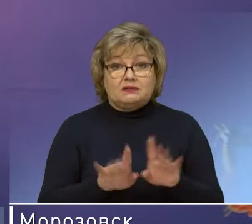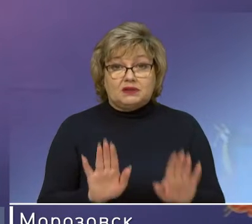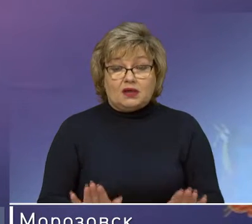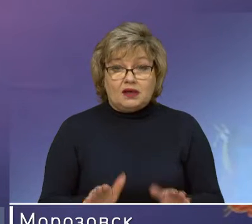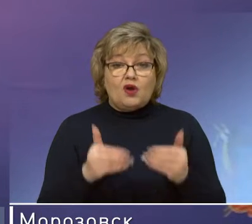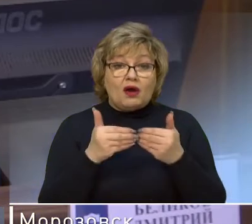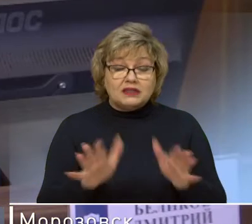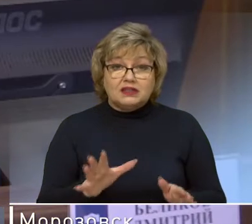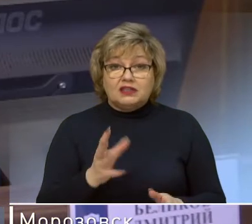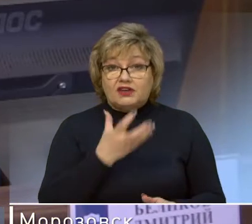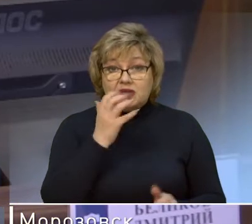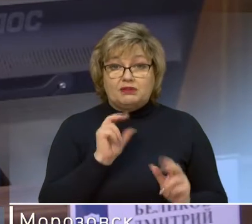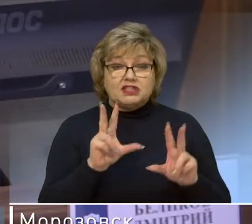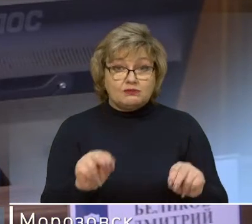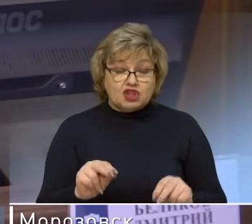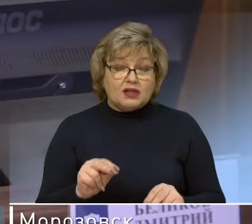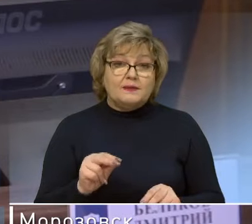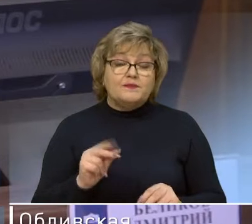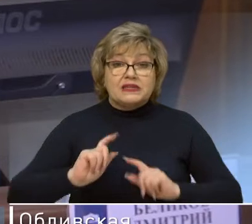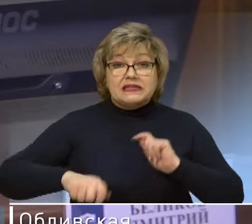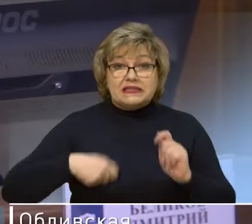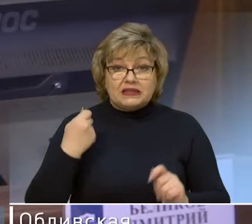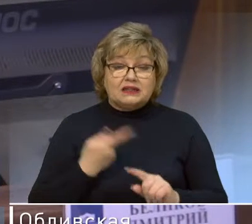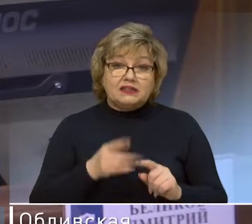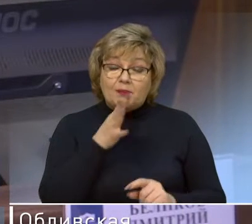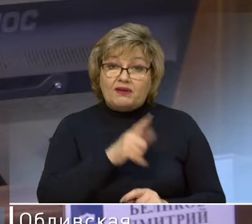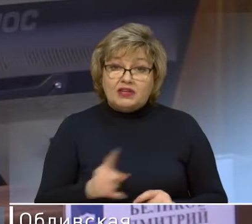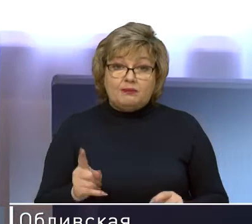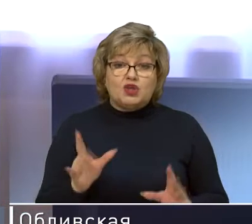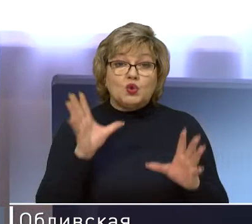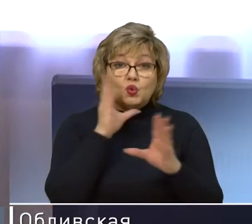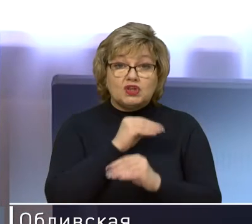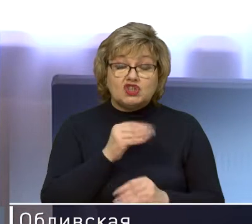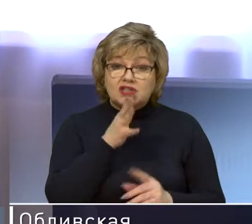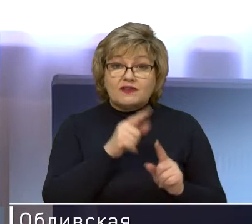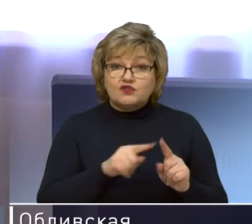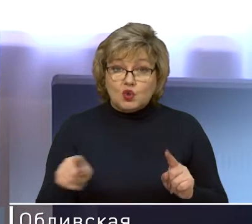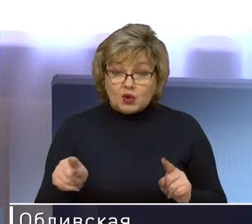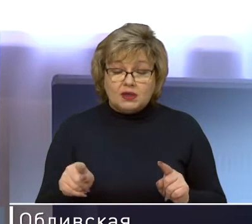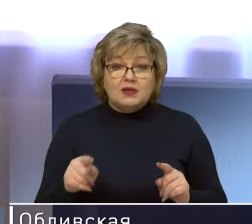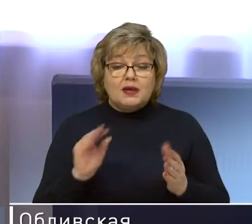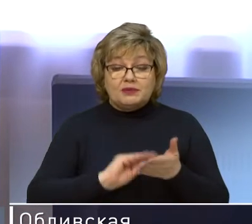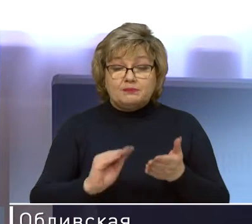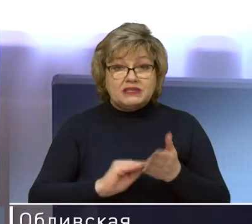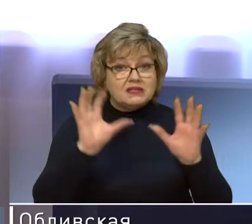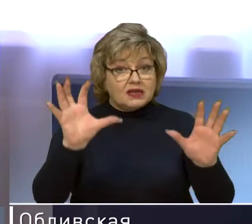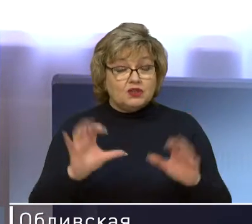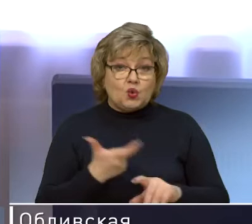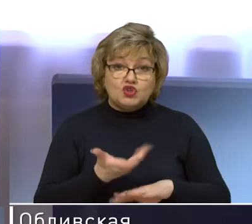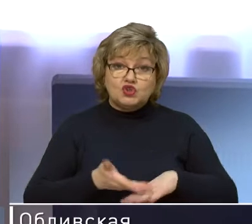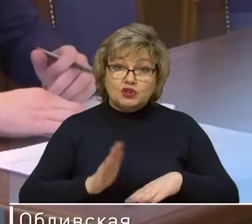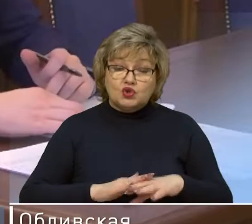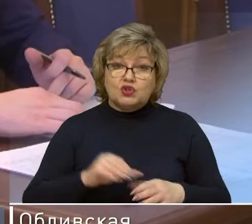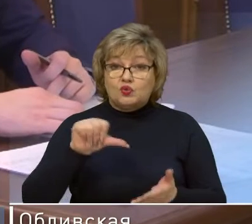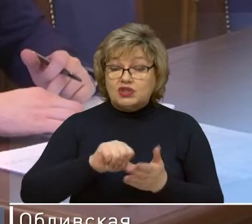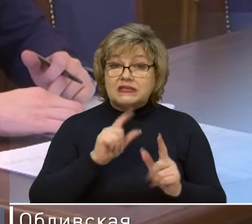открытого теплоснабжения. Затратно это и по времени, и уложиться в сроки, предписанные законодательством, очень сложно. Участники